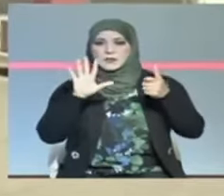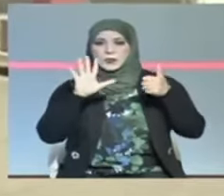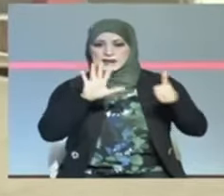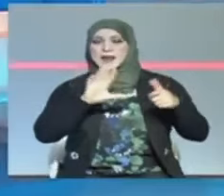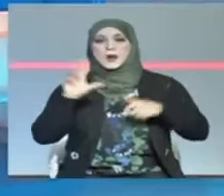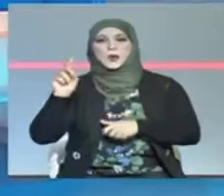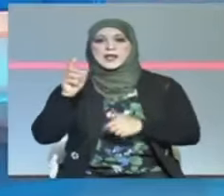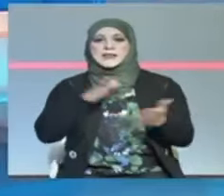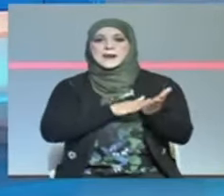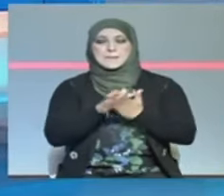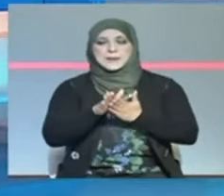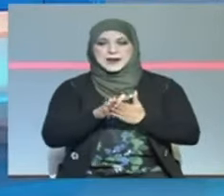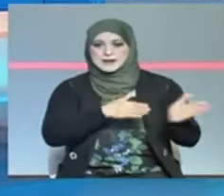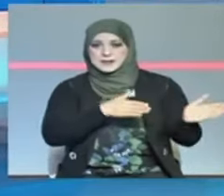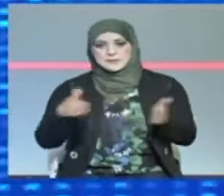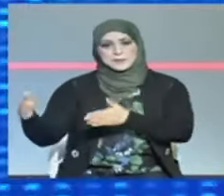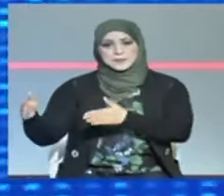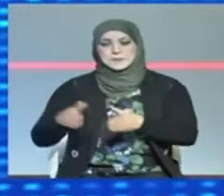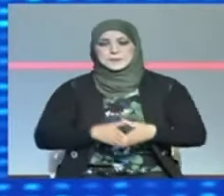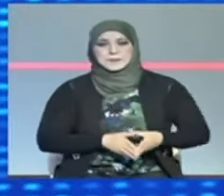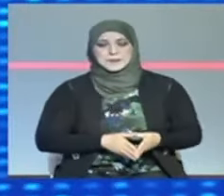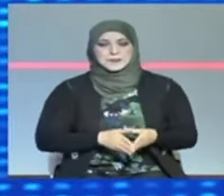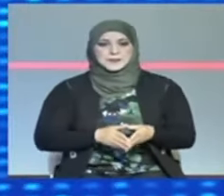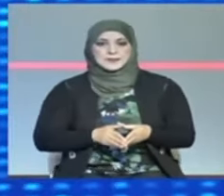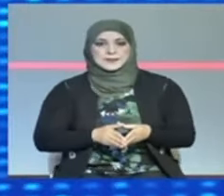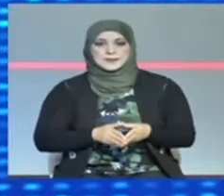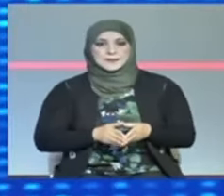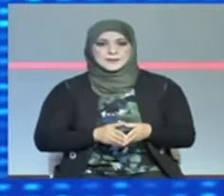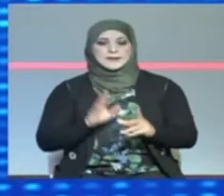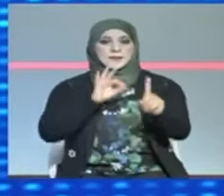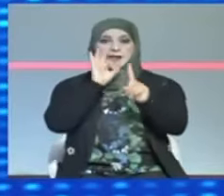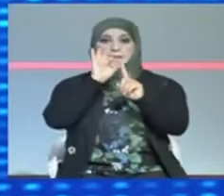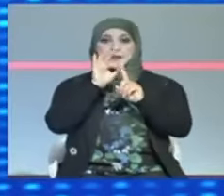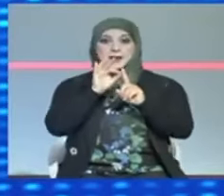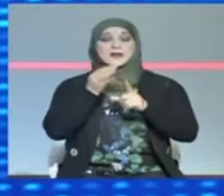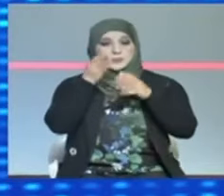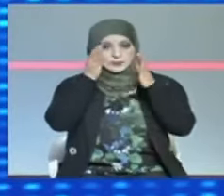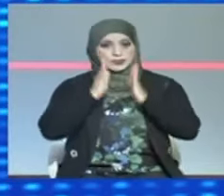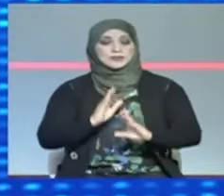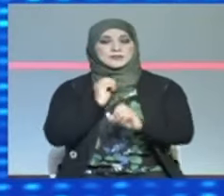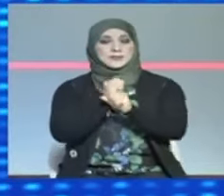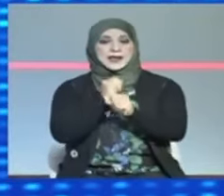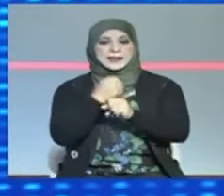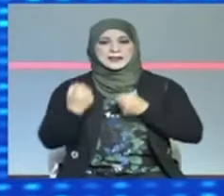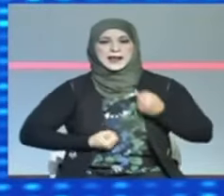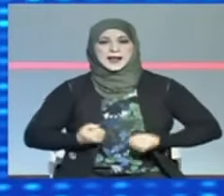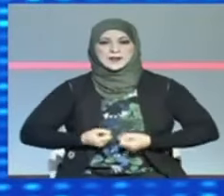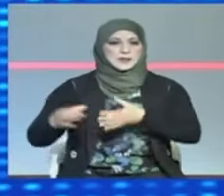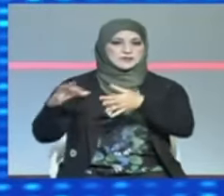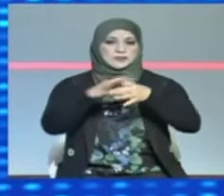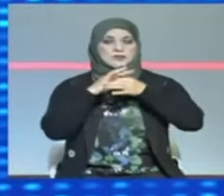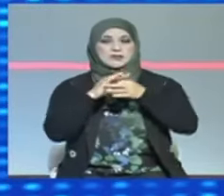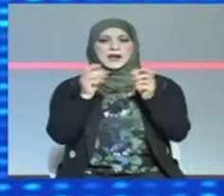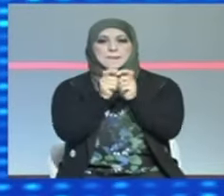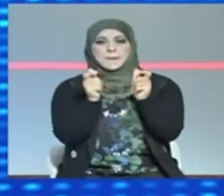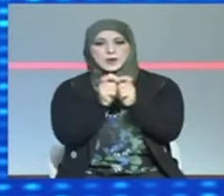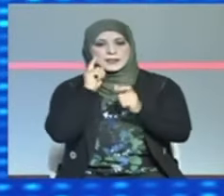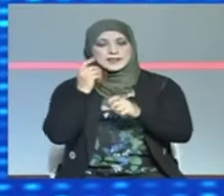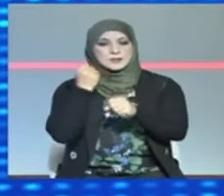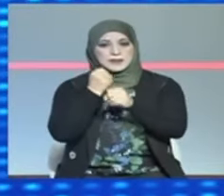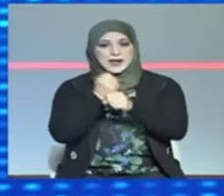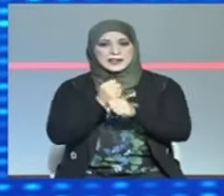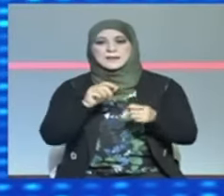وثلاثين مليون دينار بهدف تعزيز خدمات المرافقة للمؤسسات ناشطة في قطاع